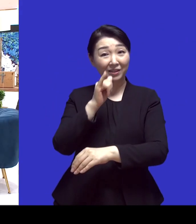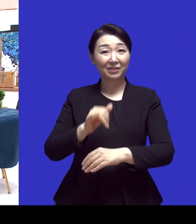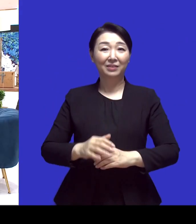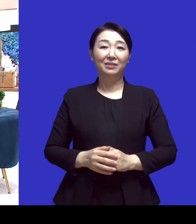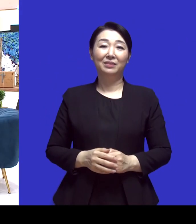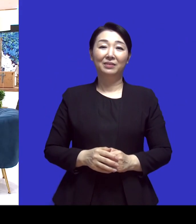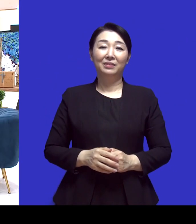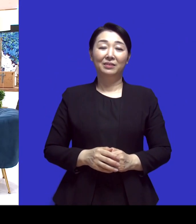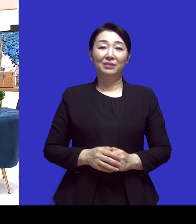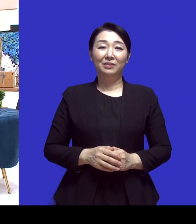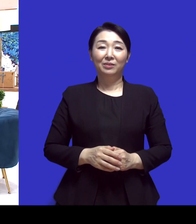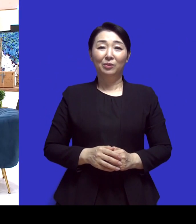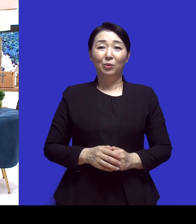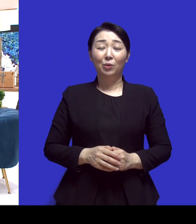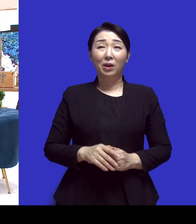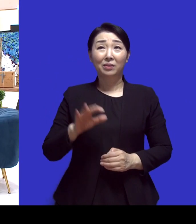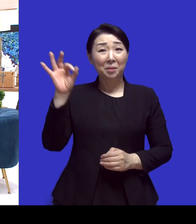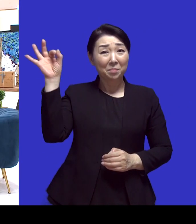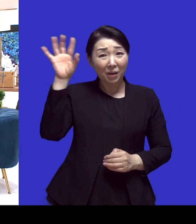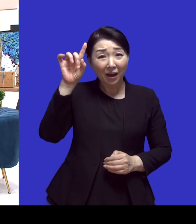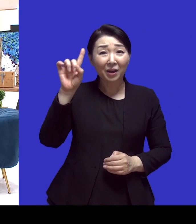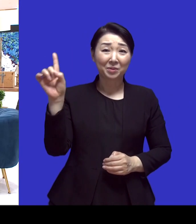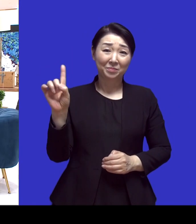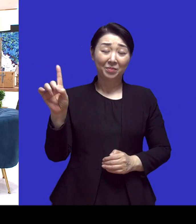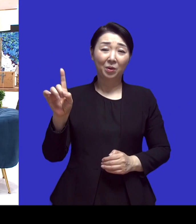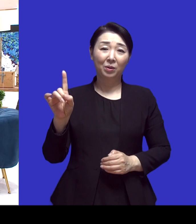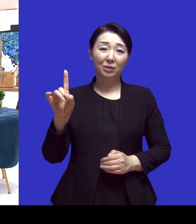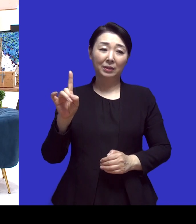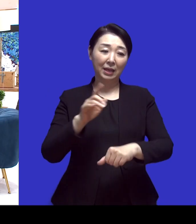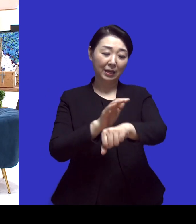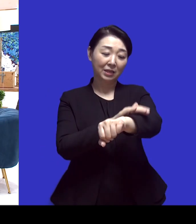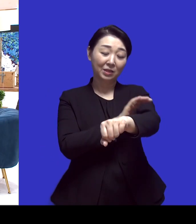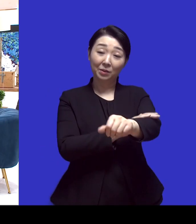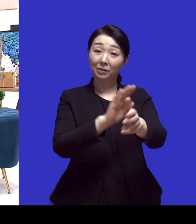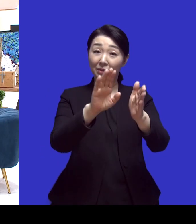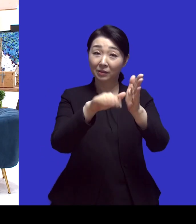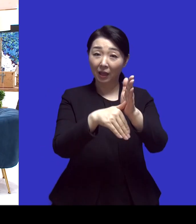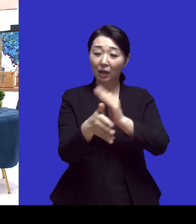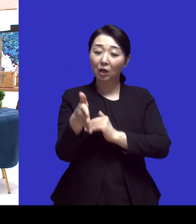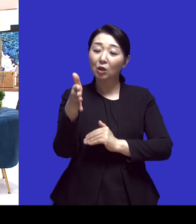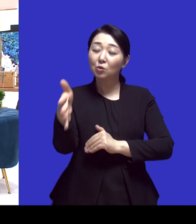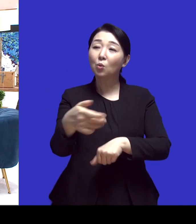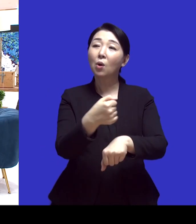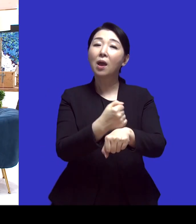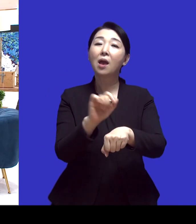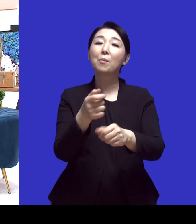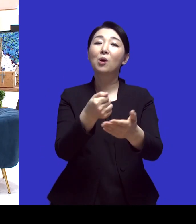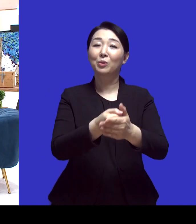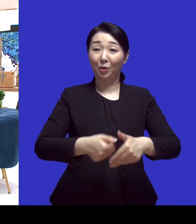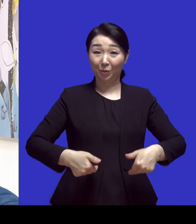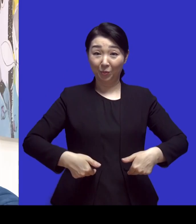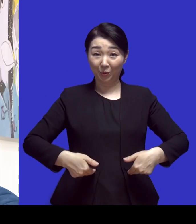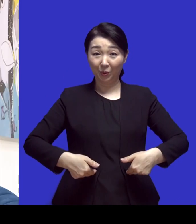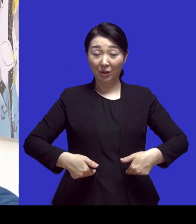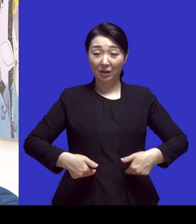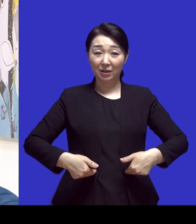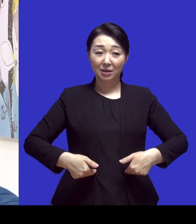그때는 상당히 의외였던 게 이제 제가 인턴 때 보통 이제 어떤 전공을 할지 정하는데 인턴 의사 때